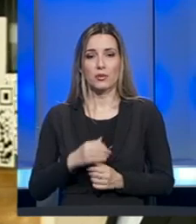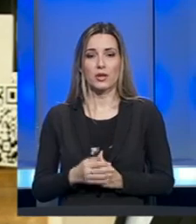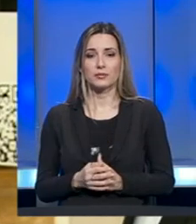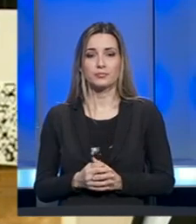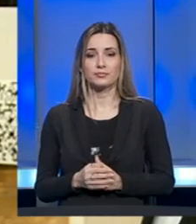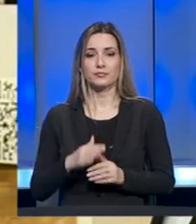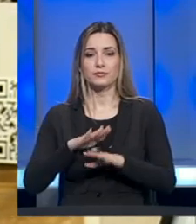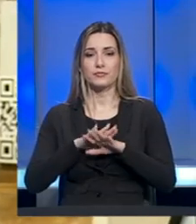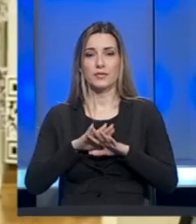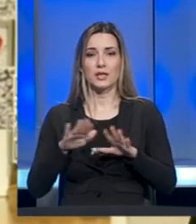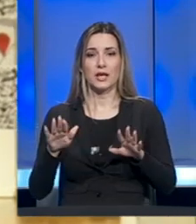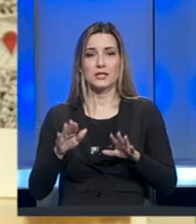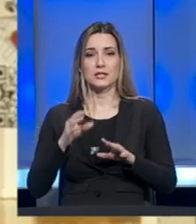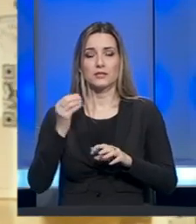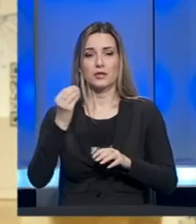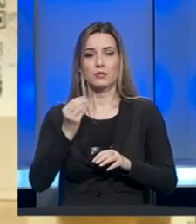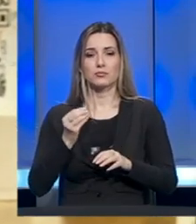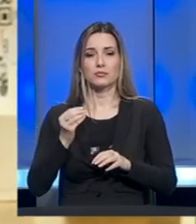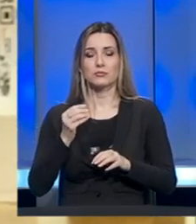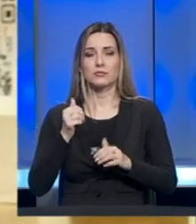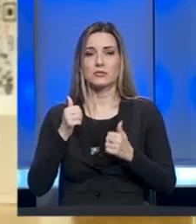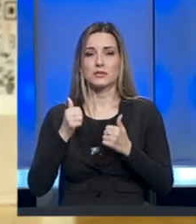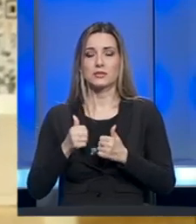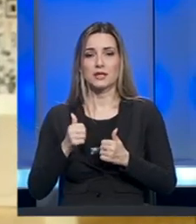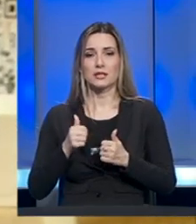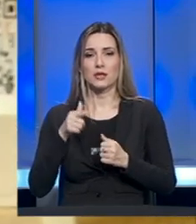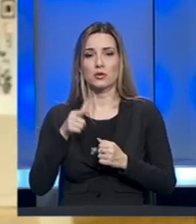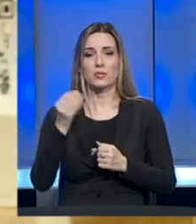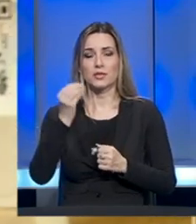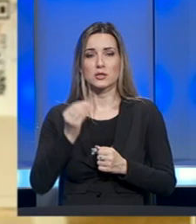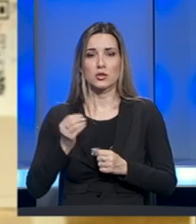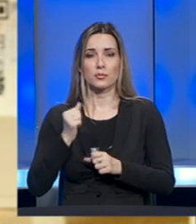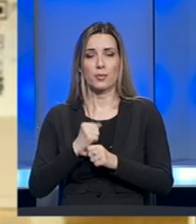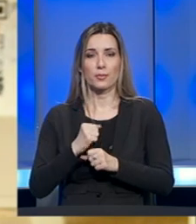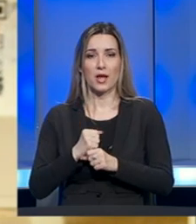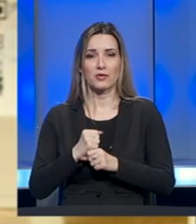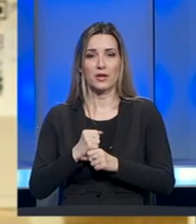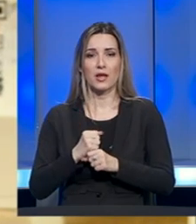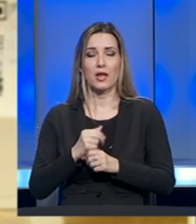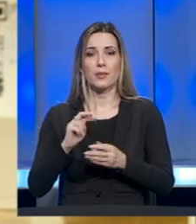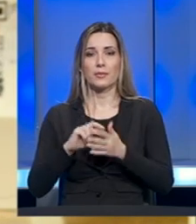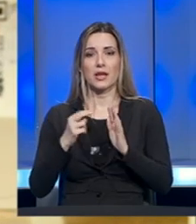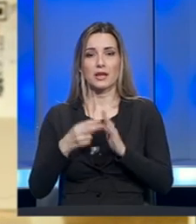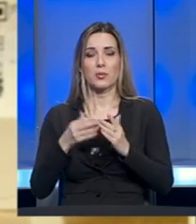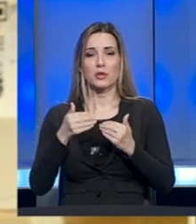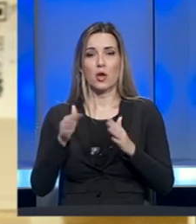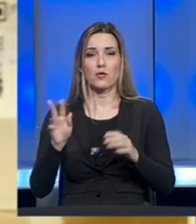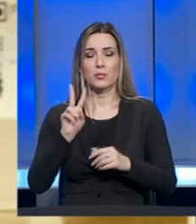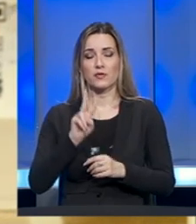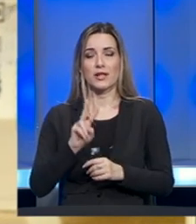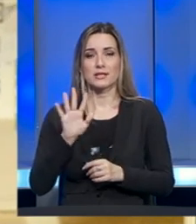svi kustosi se dosta trenutno za tom izložbom bave. Planiramo da je otvorimo 25.